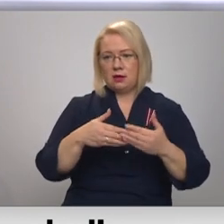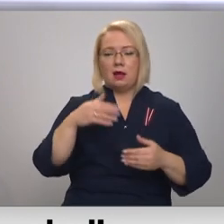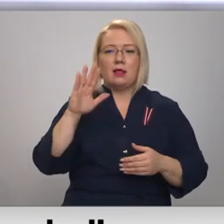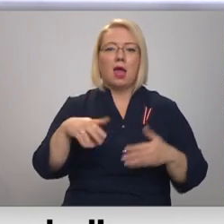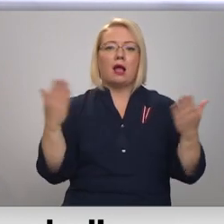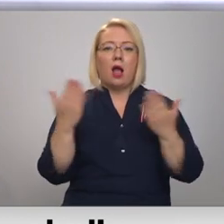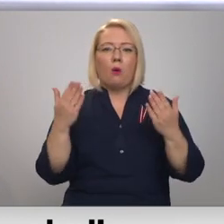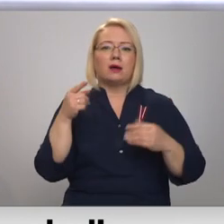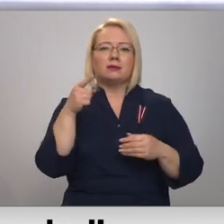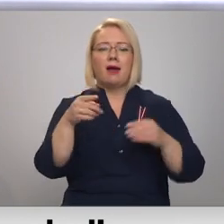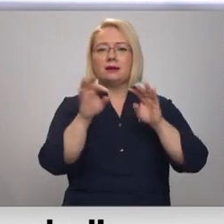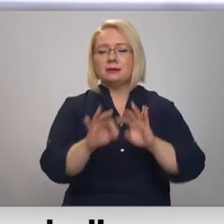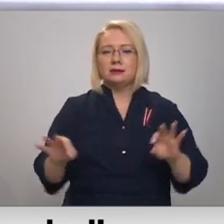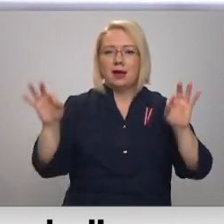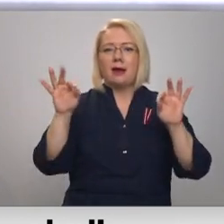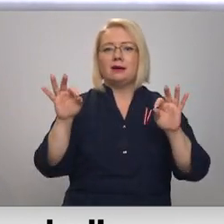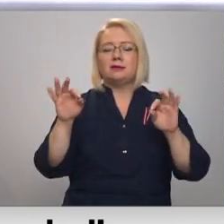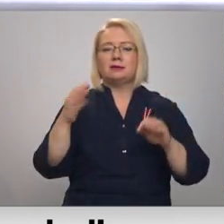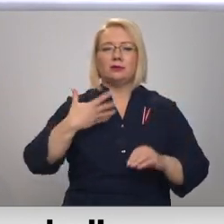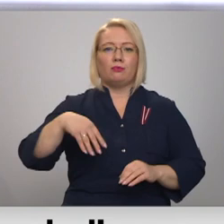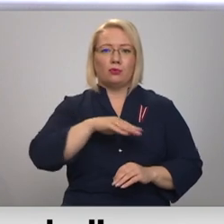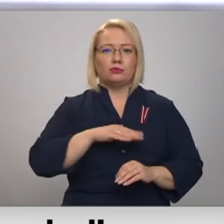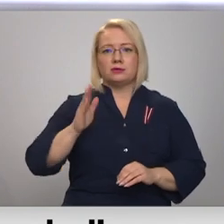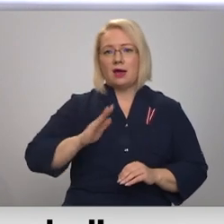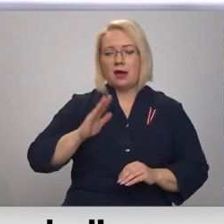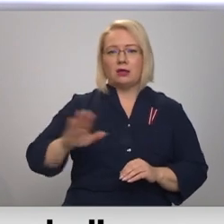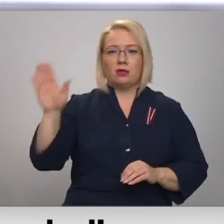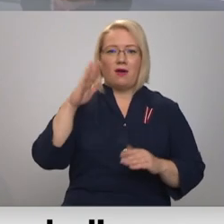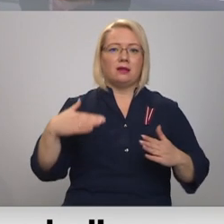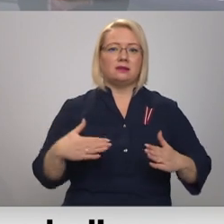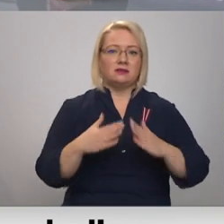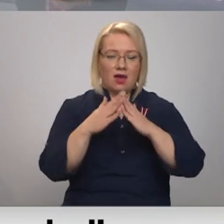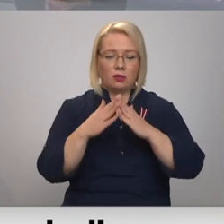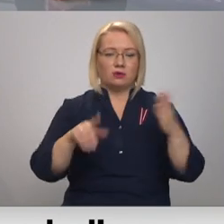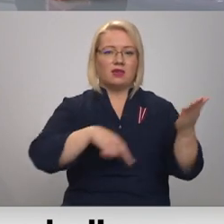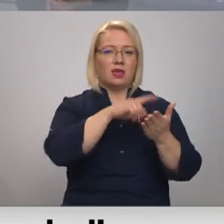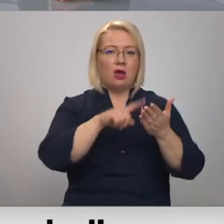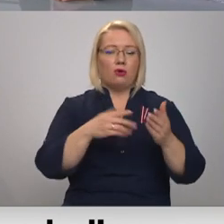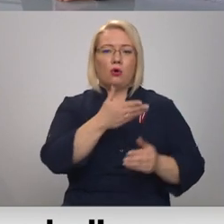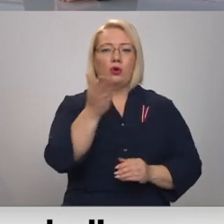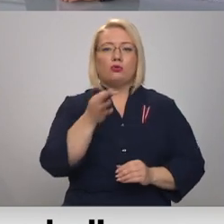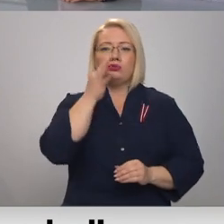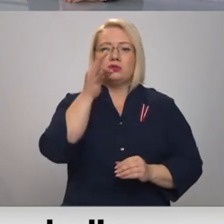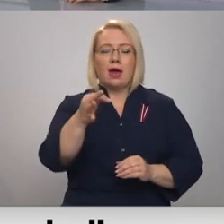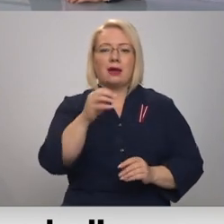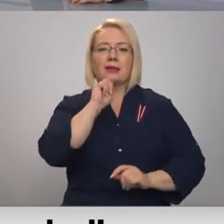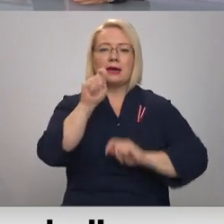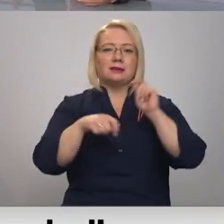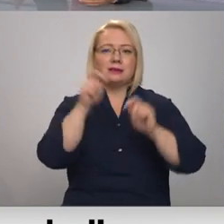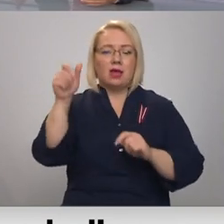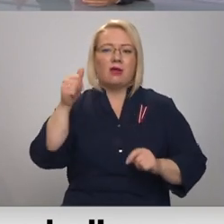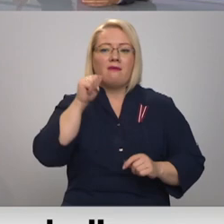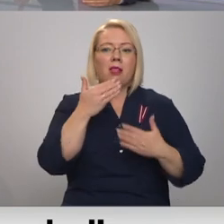lai kaut kas tāds skaists mums sagaidīt valsts svētkos. Jūs sakat, ziedotāji vēl arī pat pēdējā brīdī steidzam.